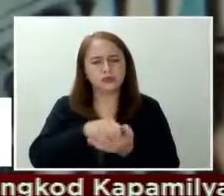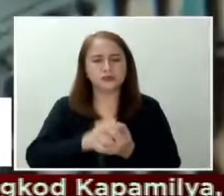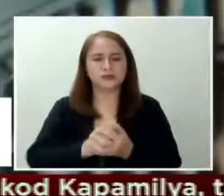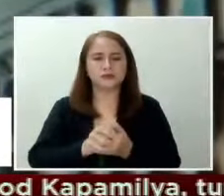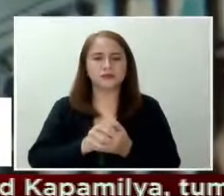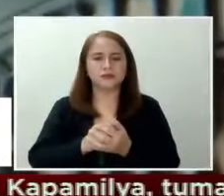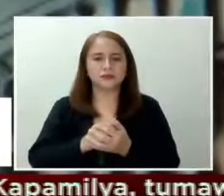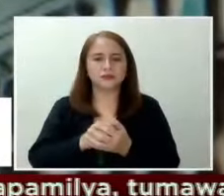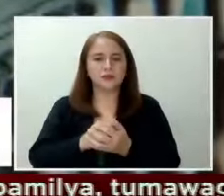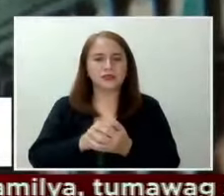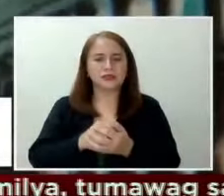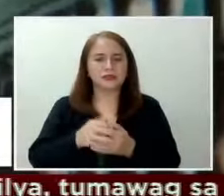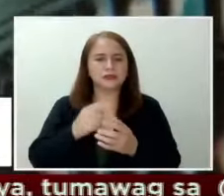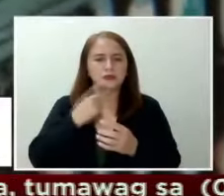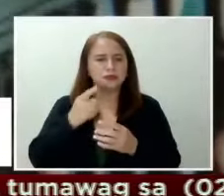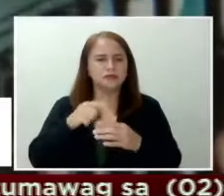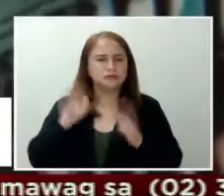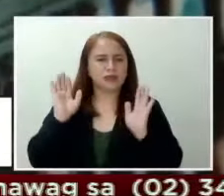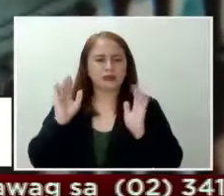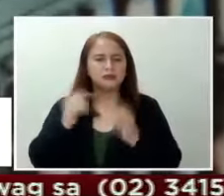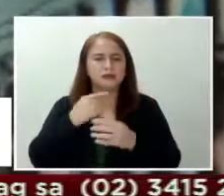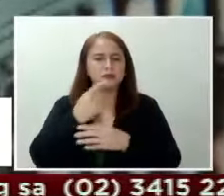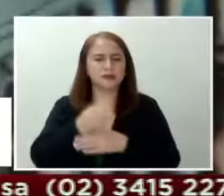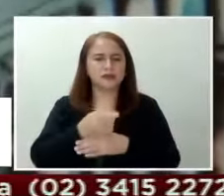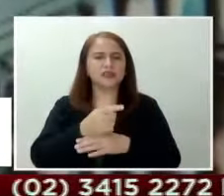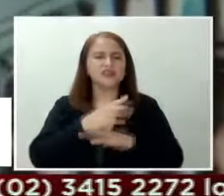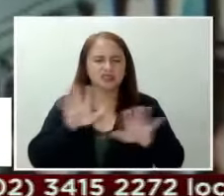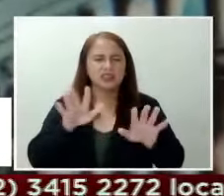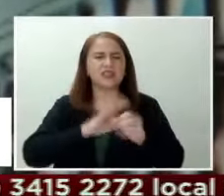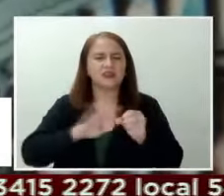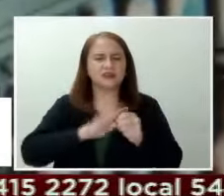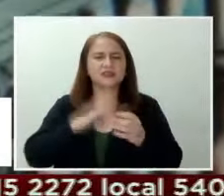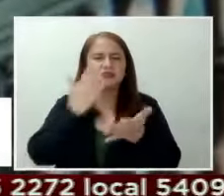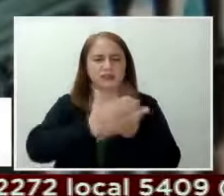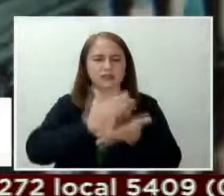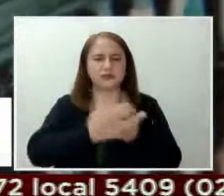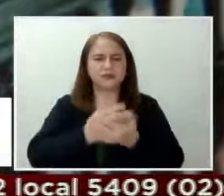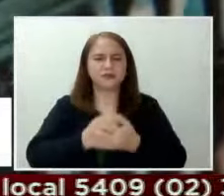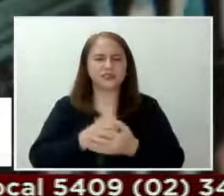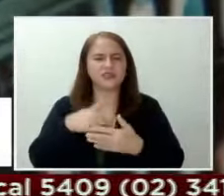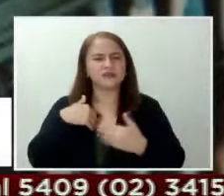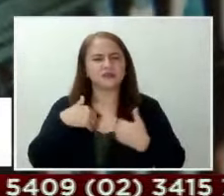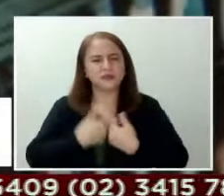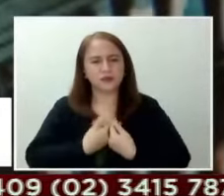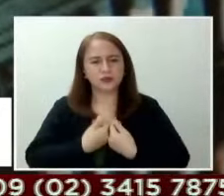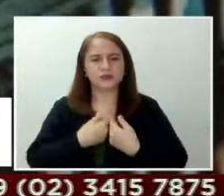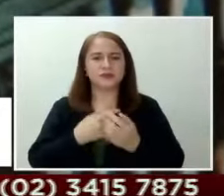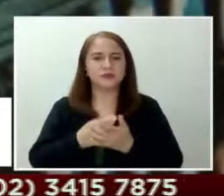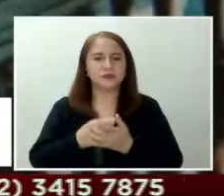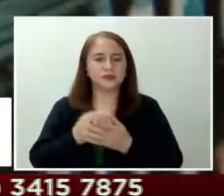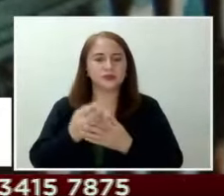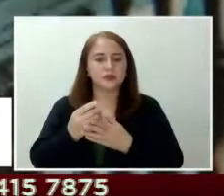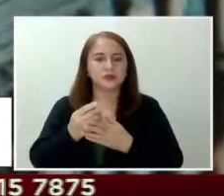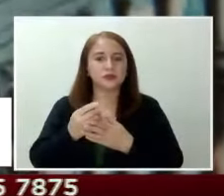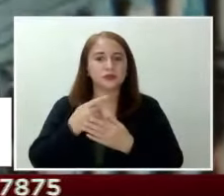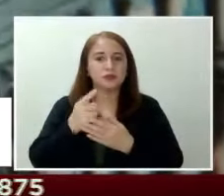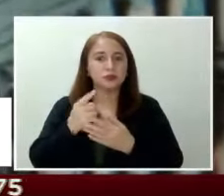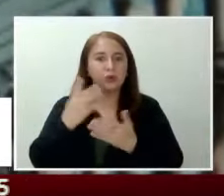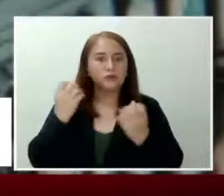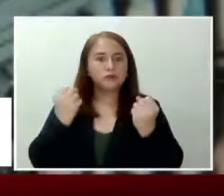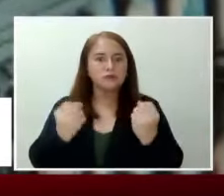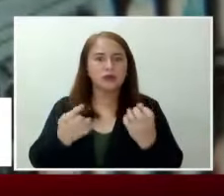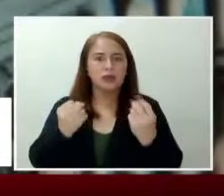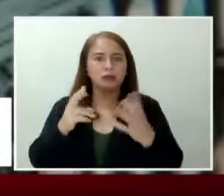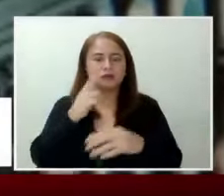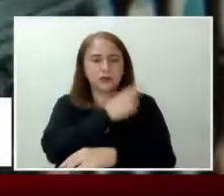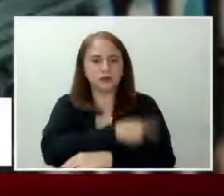Ayaw niya na. Sabi niya sa amin, tama na isak na. Pag-una siya. So kasi, ano mo yes, sobrang dami ospital.